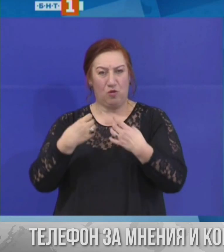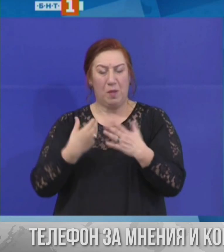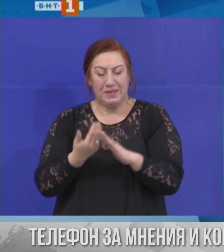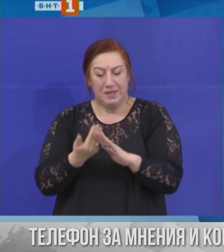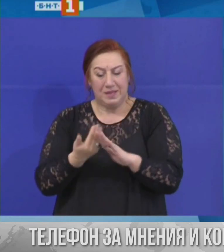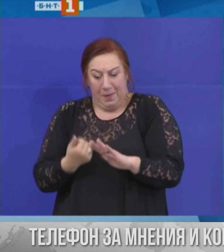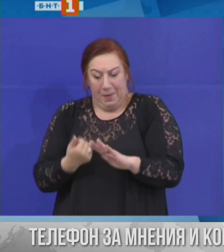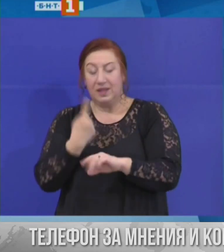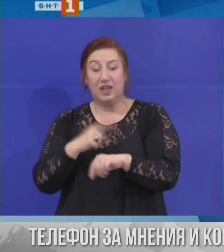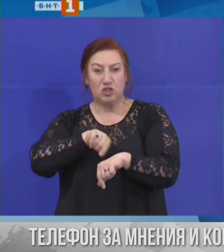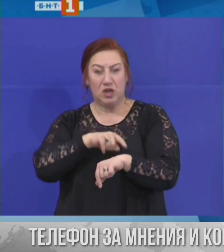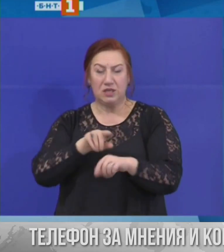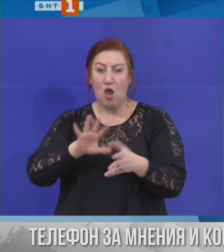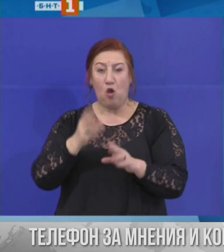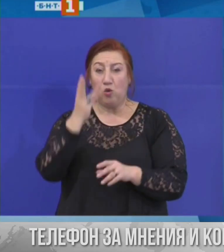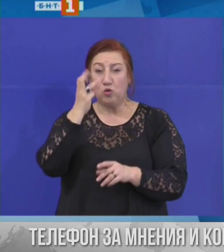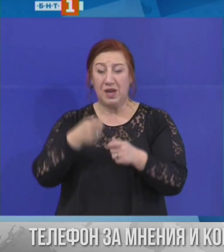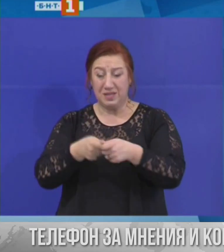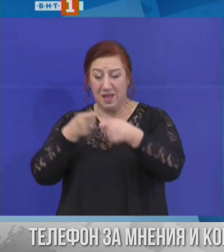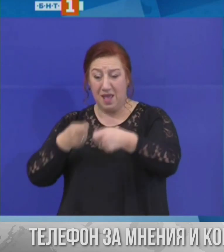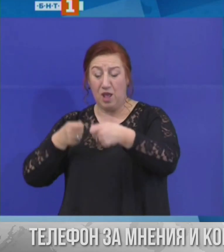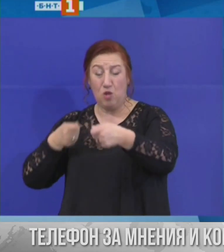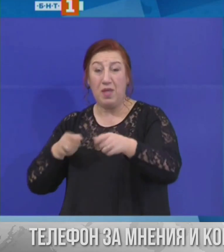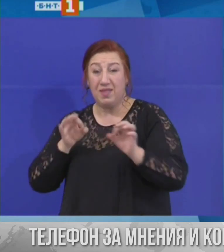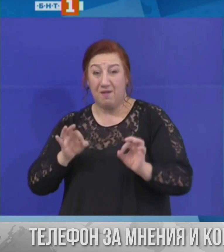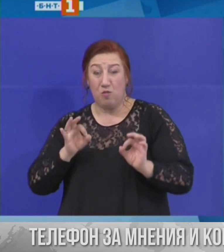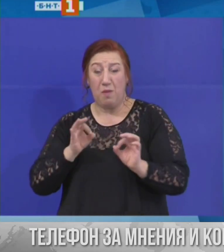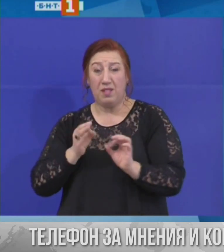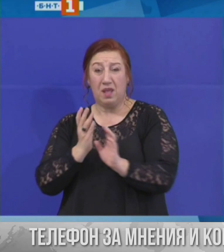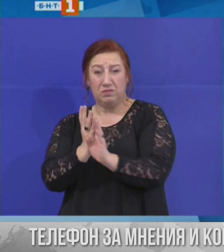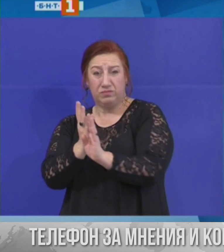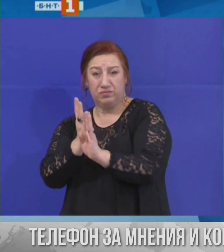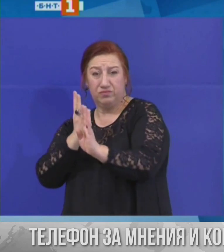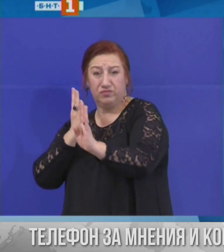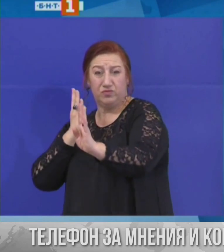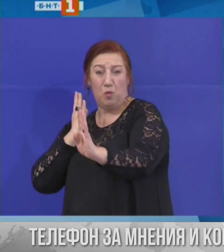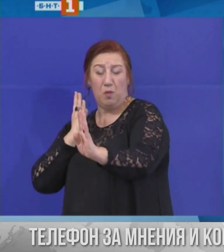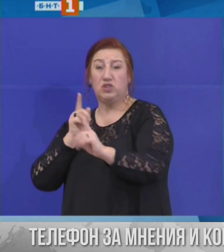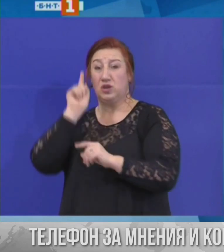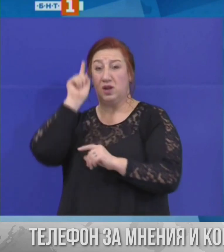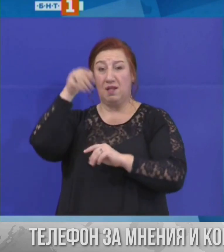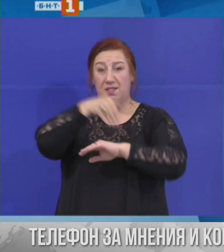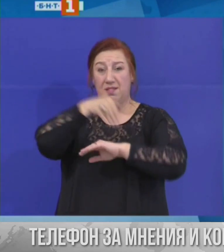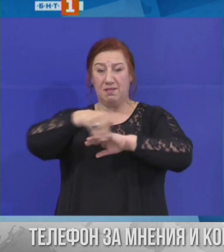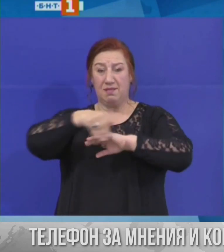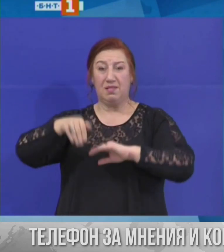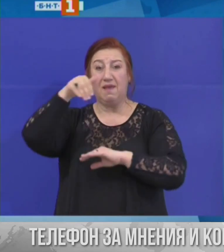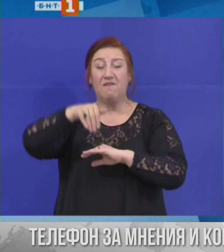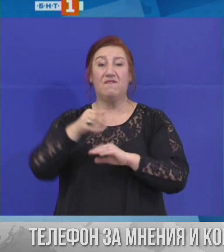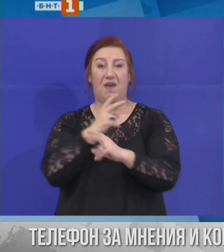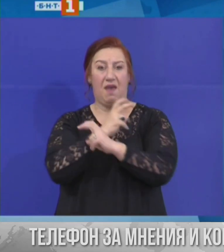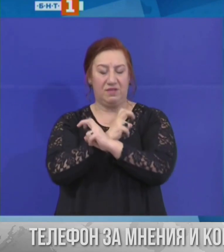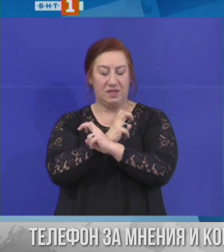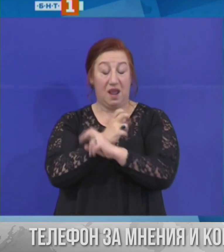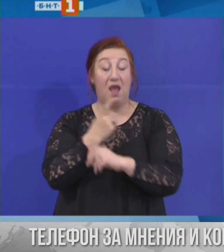час, около 30 км в момента е опашката в Австрия. Още вчера